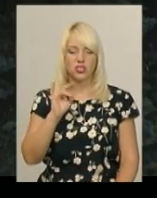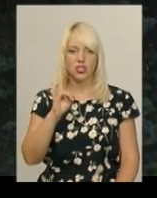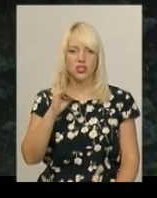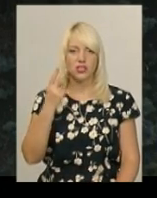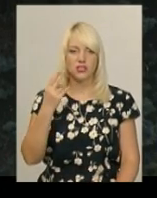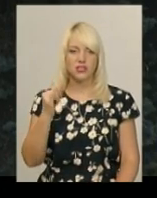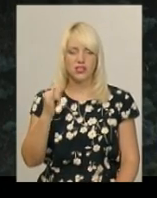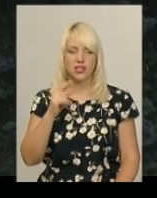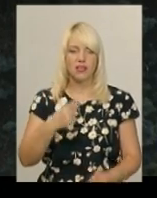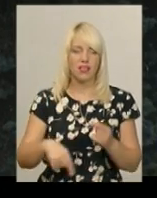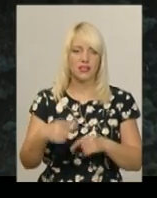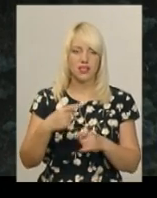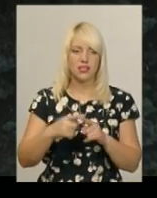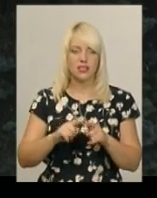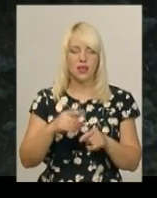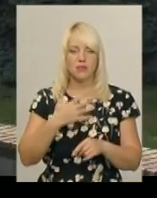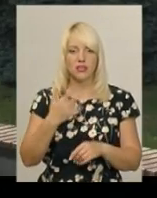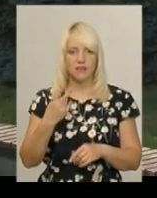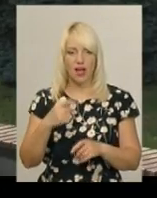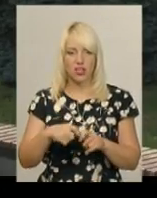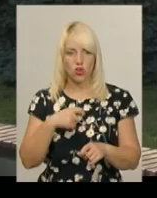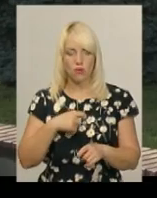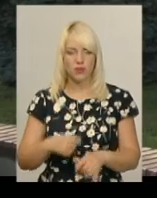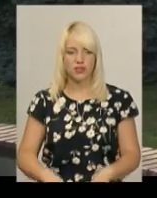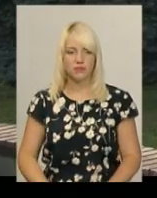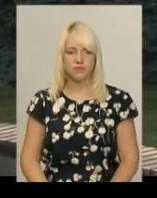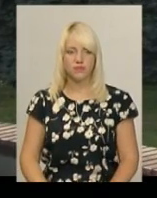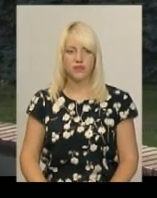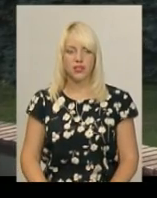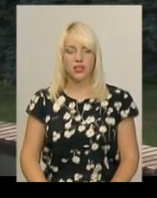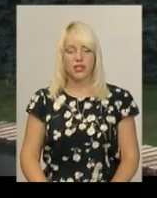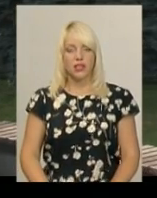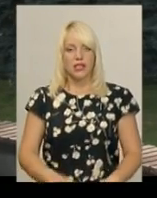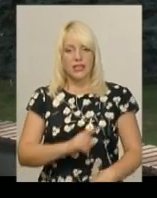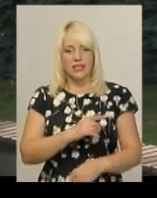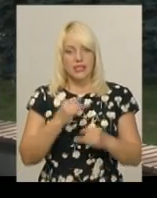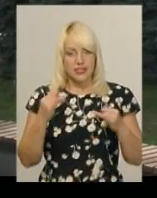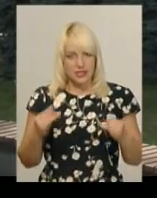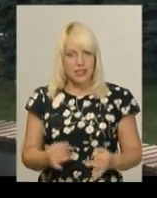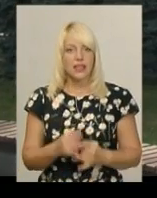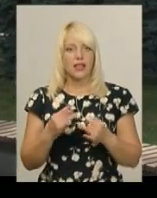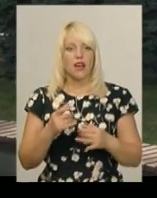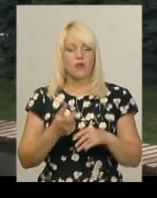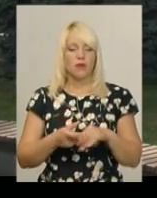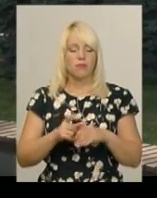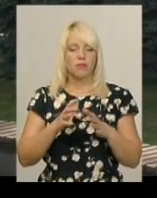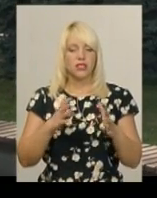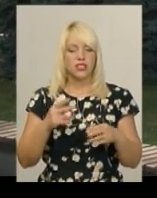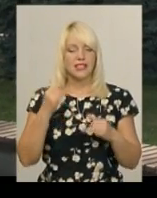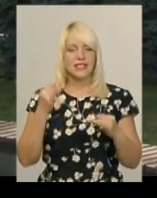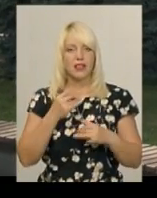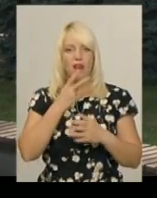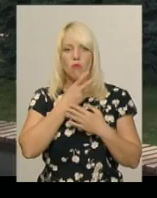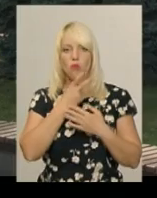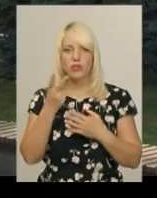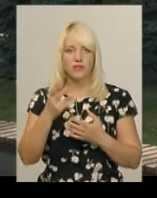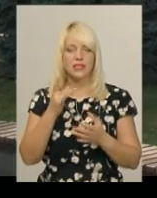Це 52 кілометри. Сили виправити – теж цікаво, але більше все-таки цікаво – це подивитися